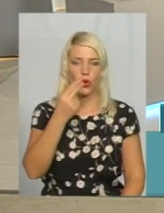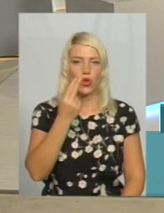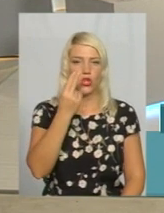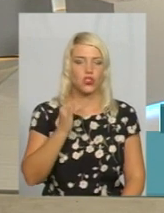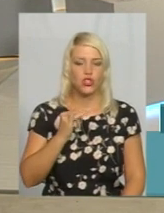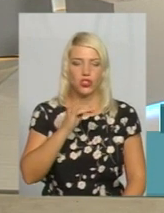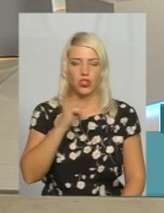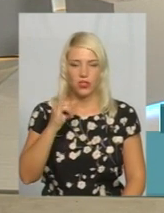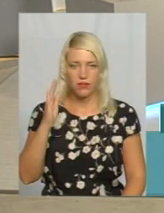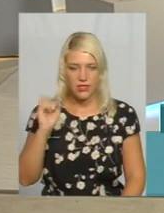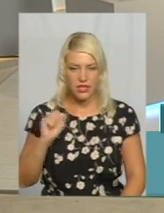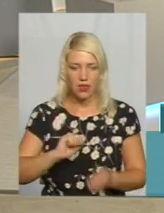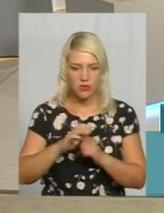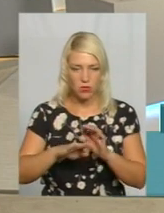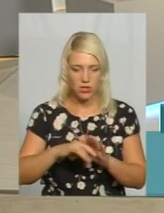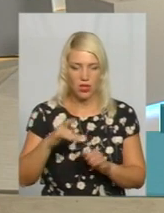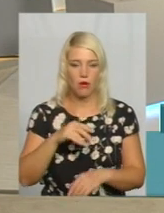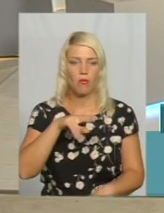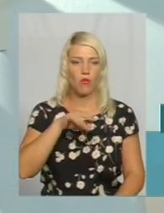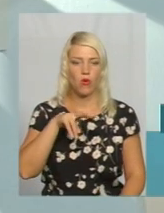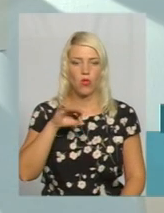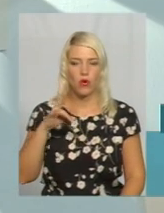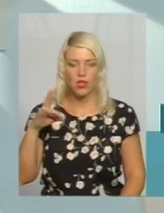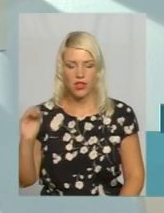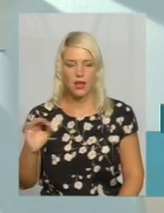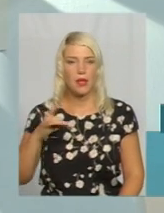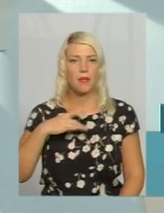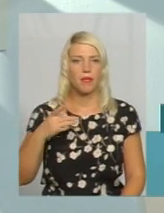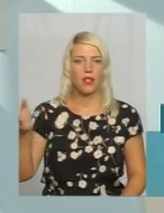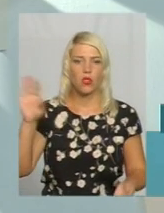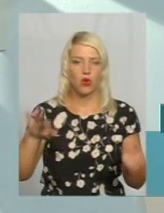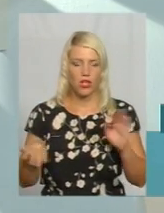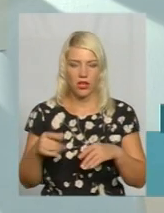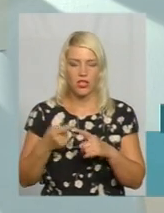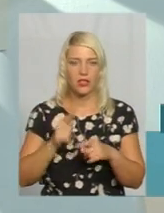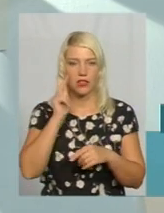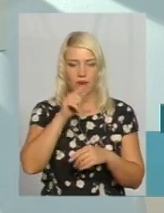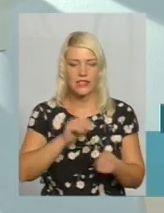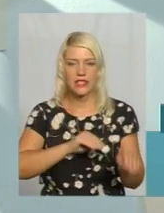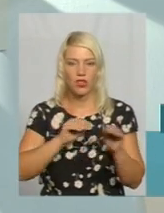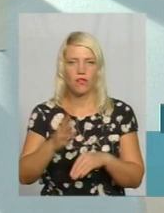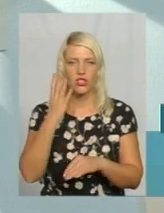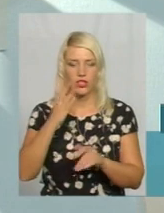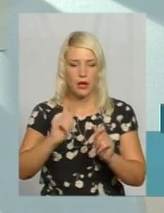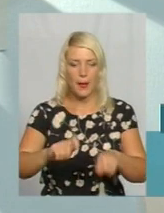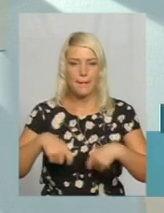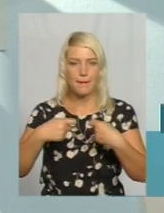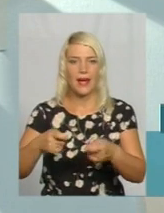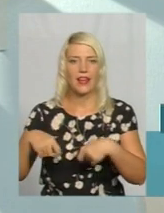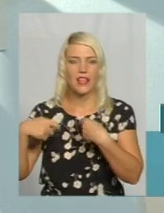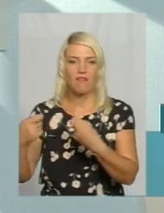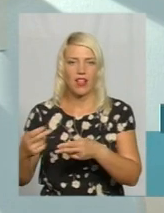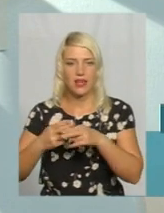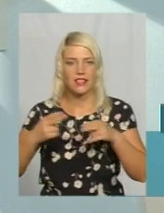Полонне та Білогір'я. У кожному з цих населених пунктів встановлено чотири передавальні станції, або, простіше кажучи, чотири передавачі, які